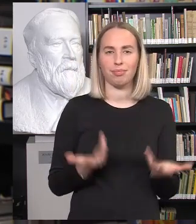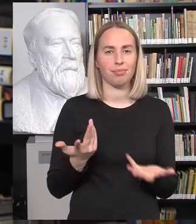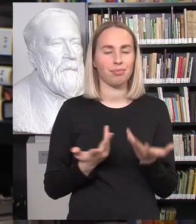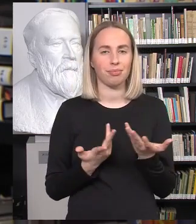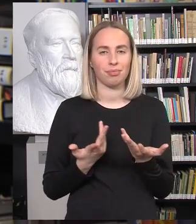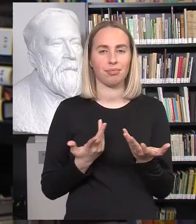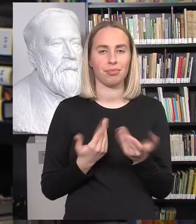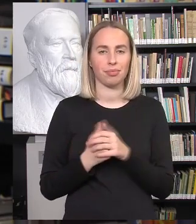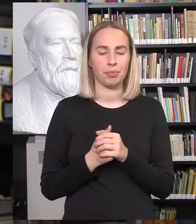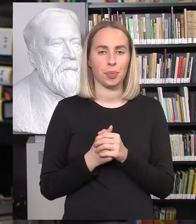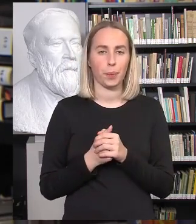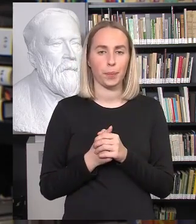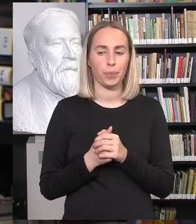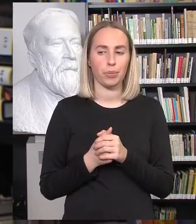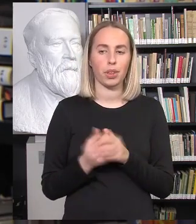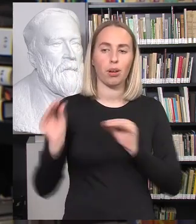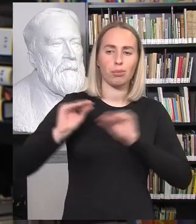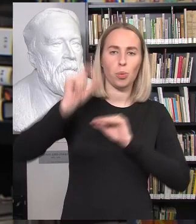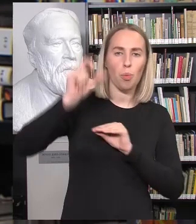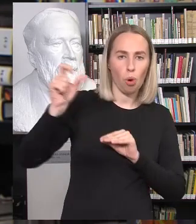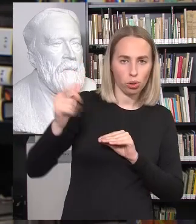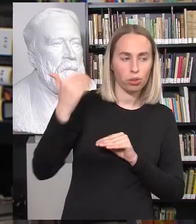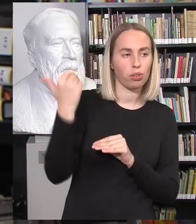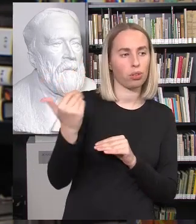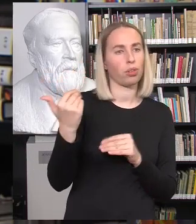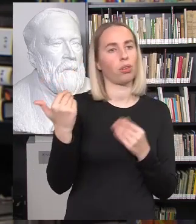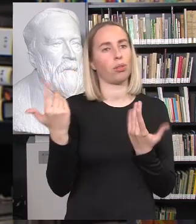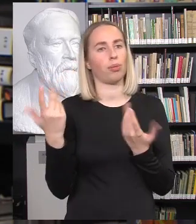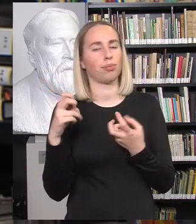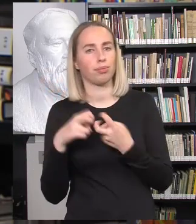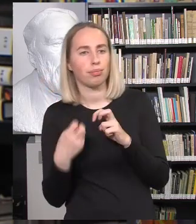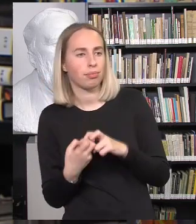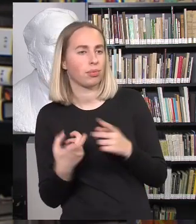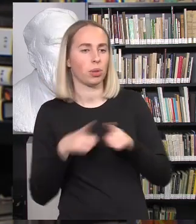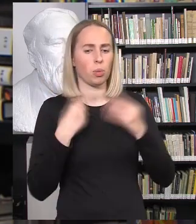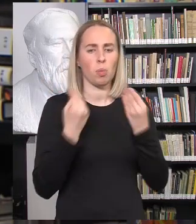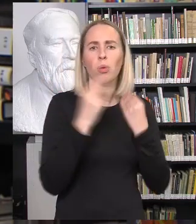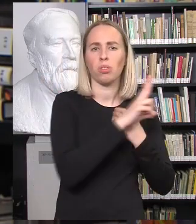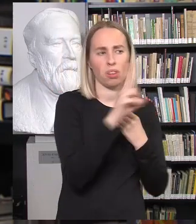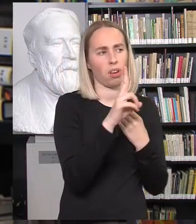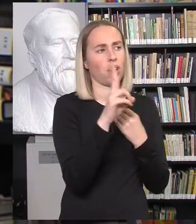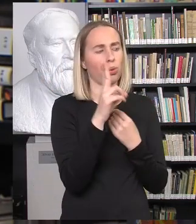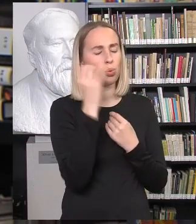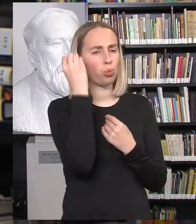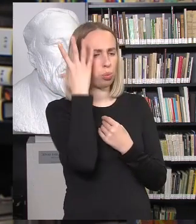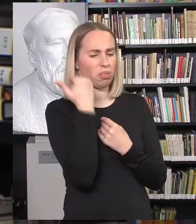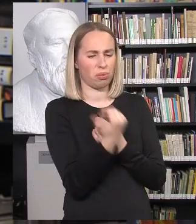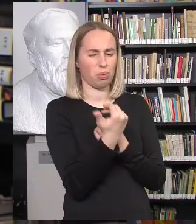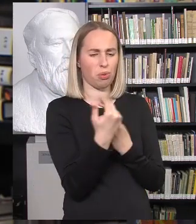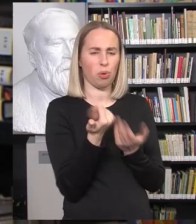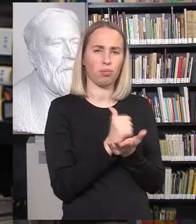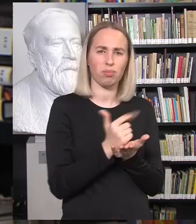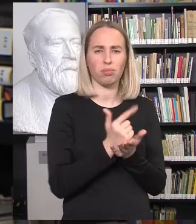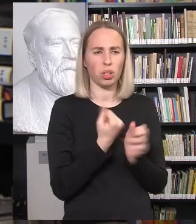taip, kad jau ir pedagogui kris dėstis, ir besimokančio nusudaromas išrankstinė nuostata. Tai yra vengtinas